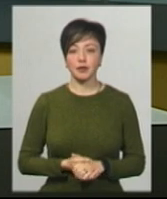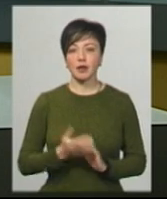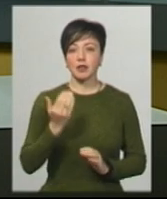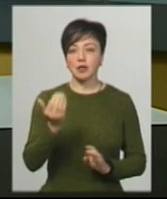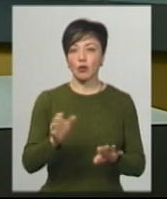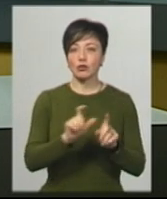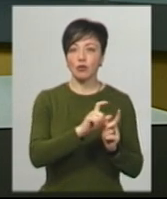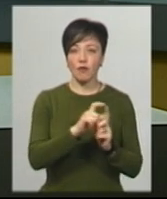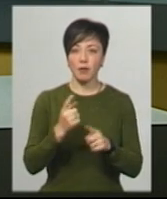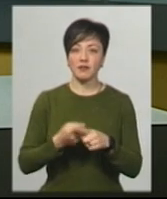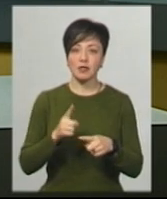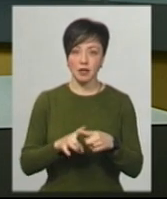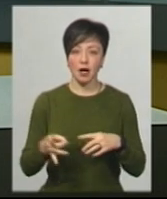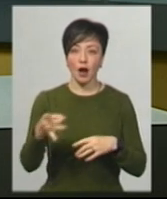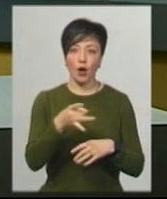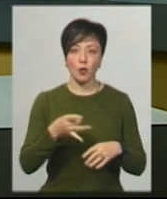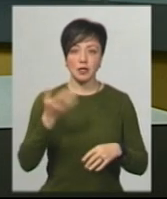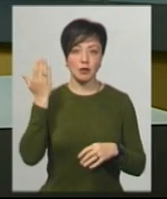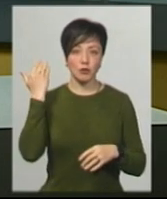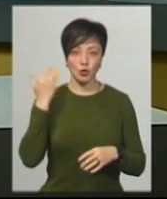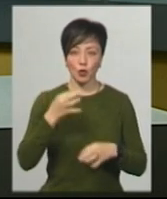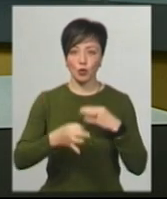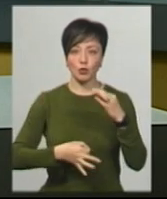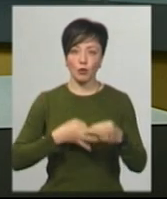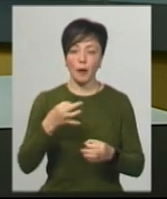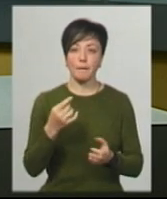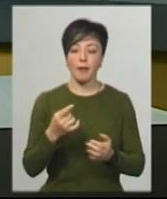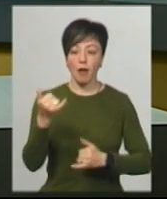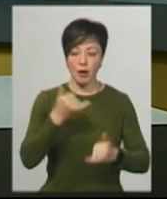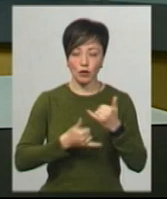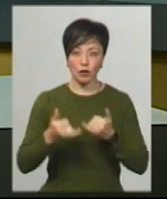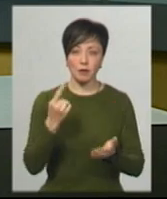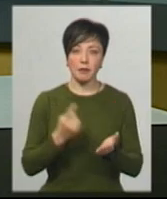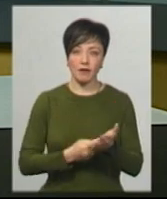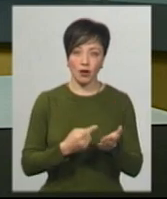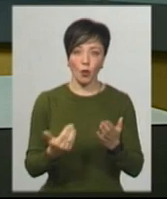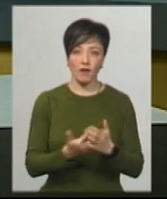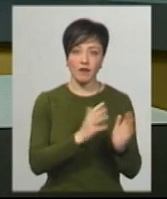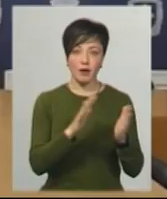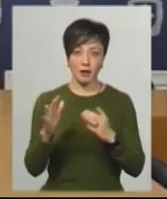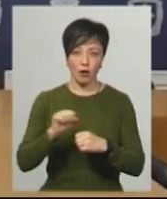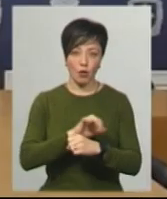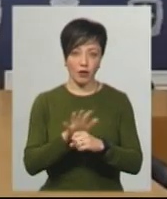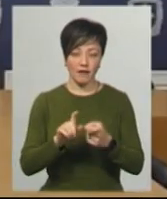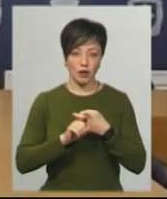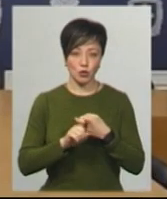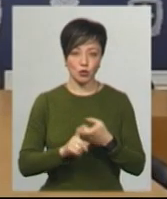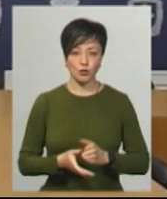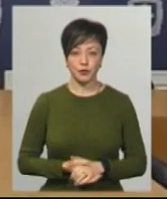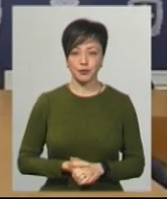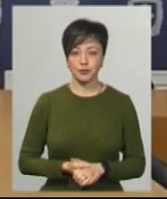його словами, саме у цих районах за минулу добу лабораторно підтвердили нові випадки коронавірусу. Це